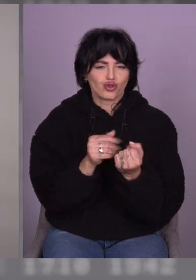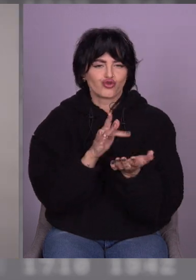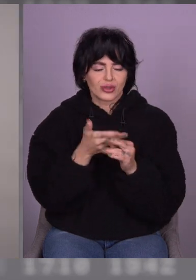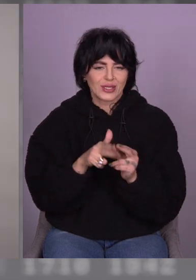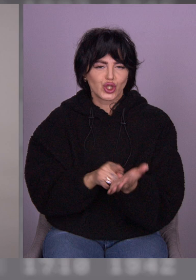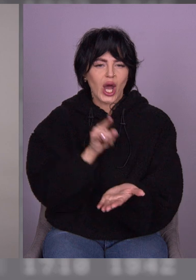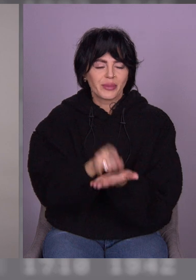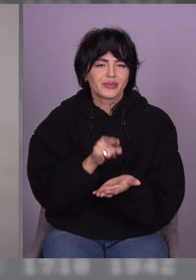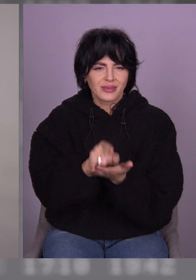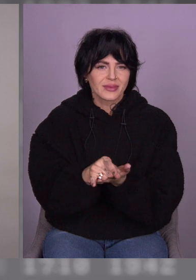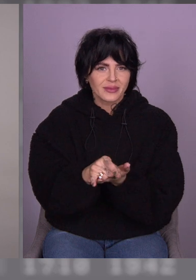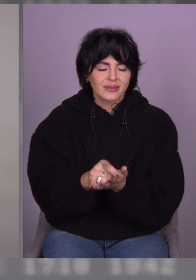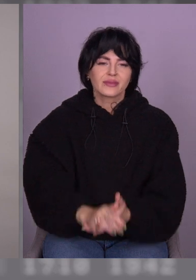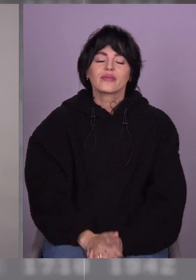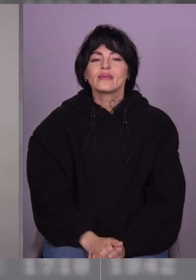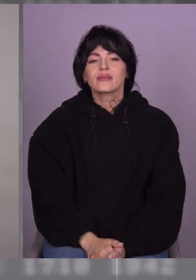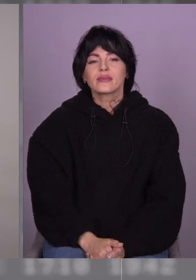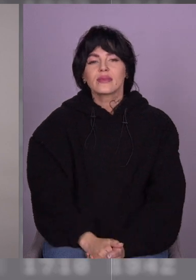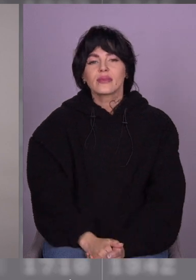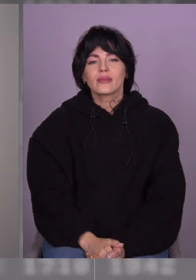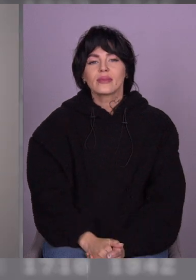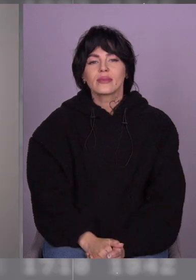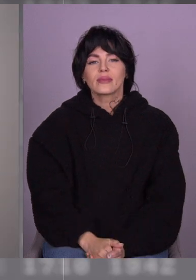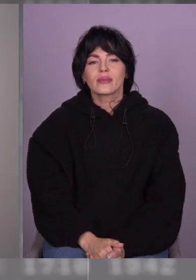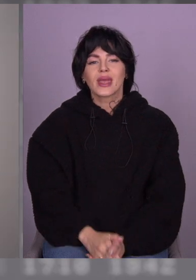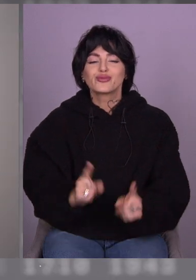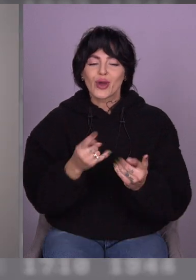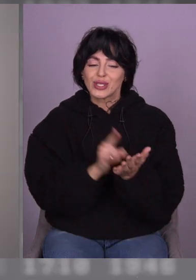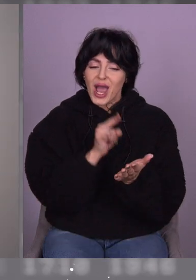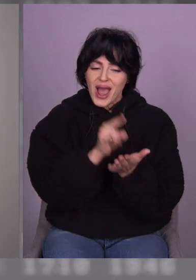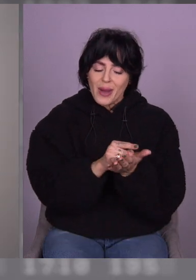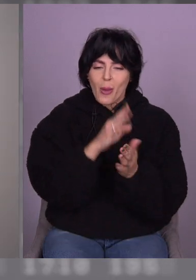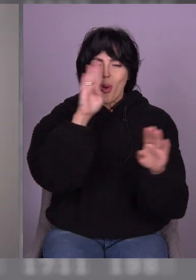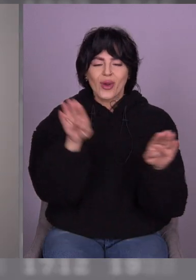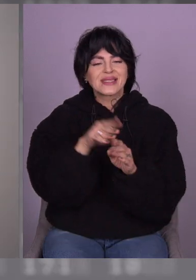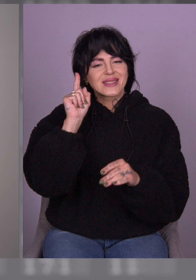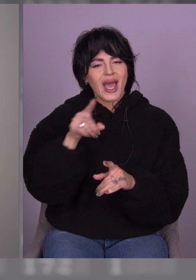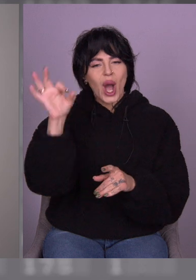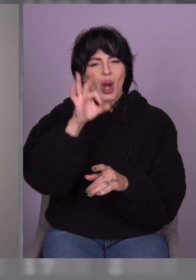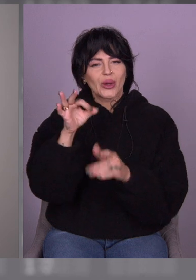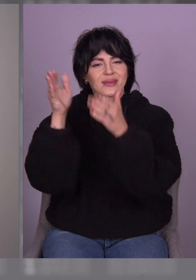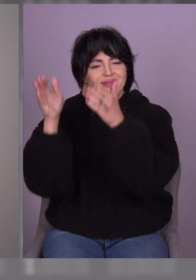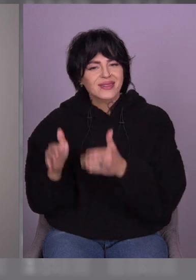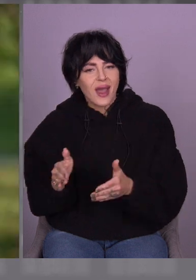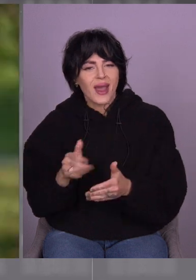Думаю, що в нього асоціація буде, що про нього ще знають. Що щось тут не те.